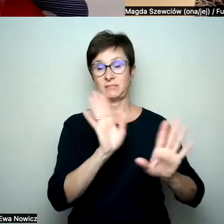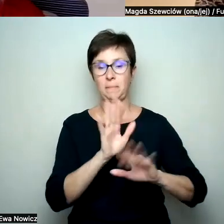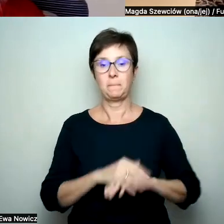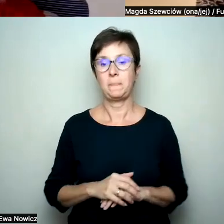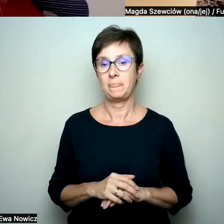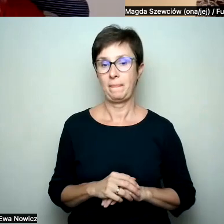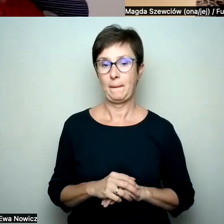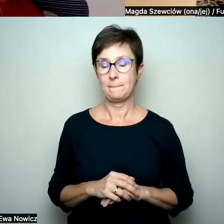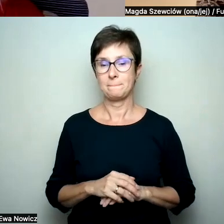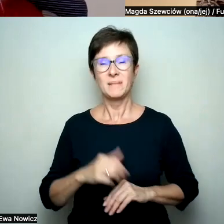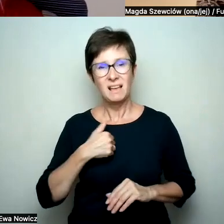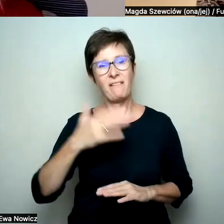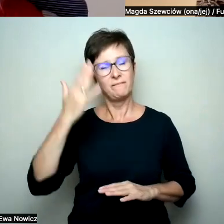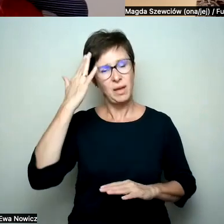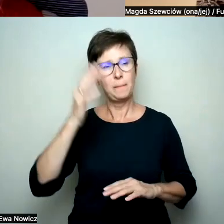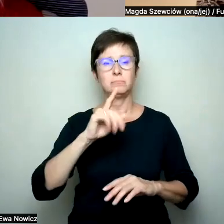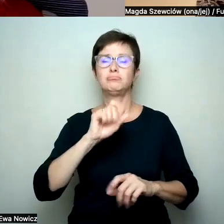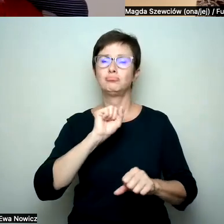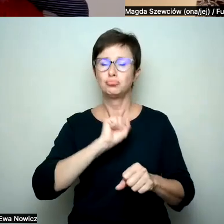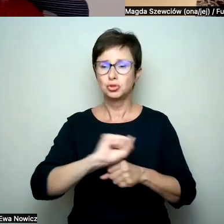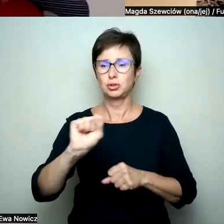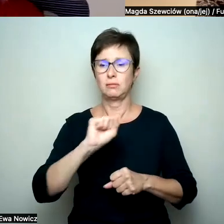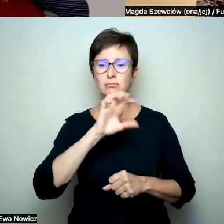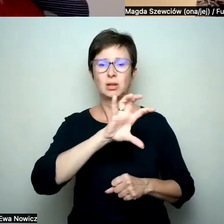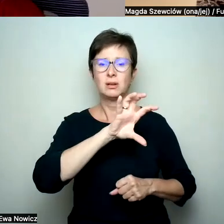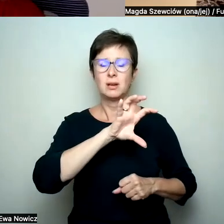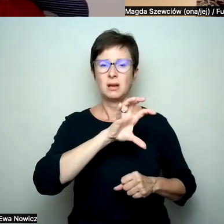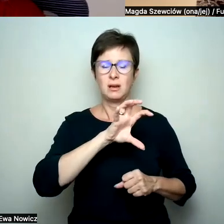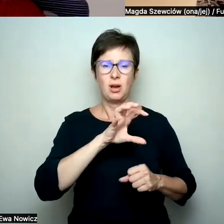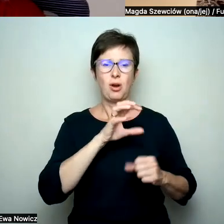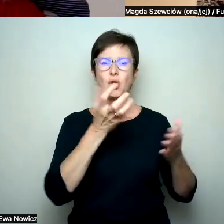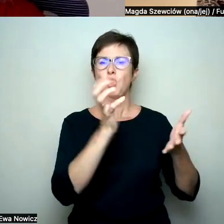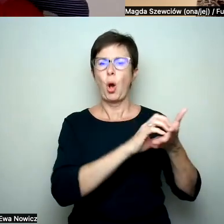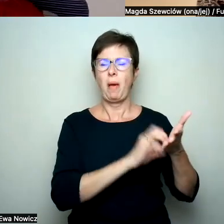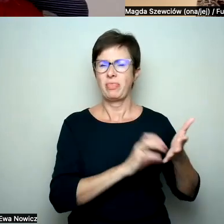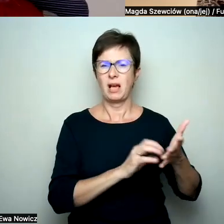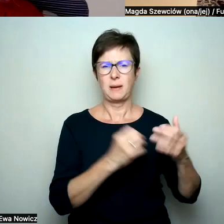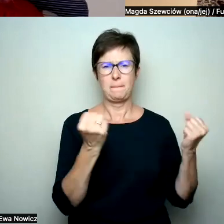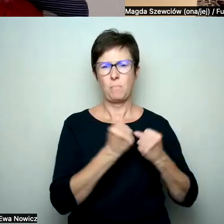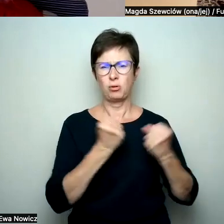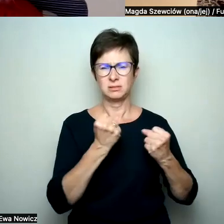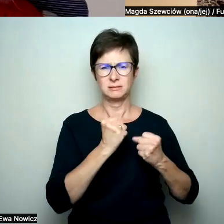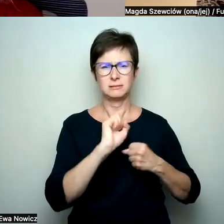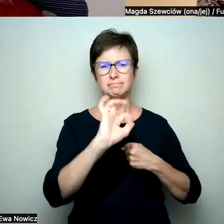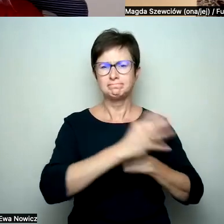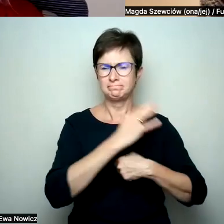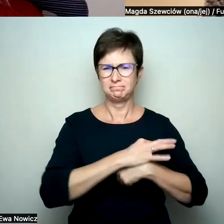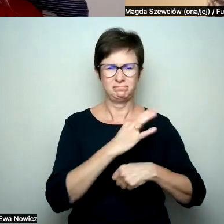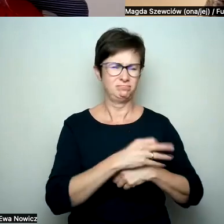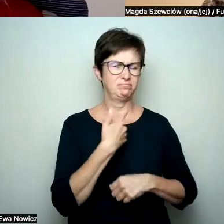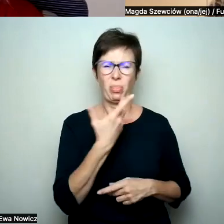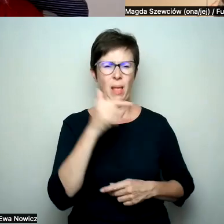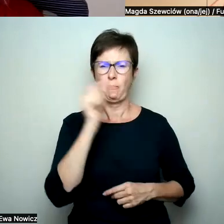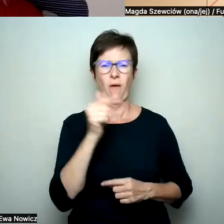ale wiemy, że są takie kategorie właśnie przemocowych komentarzy, z którymi nie ma jak dyskutować i nie powinniśmy nawet dyskutować, tylko je